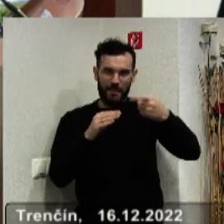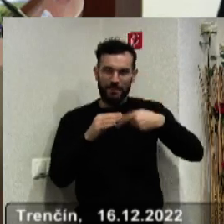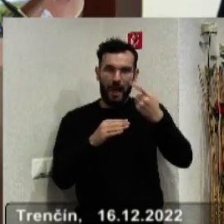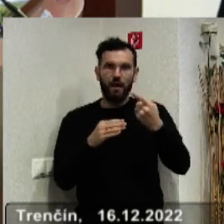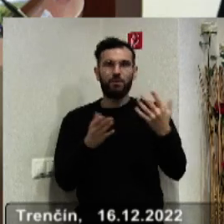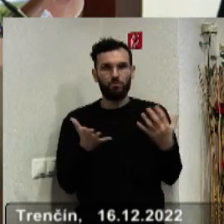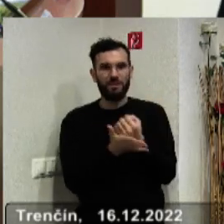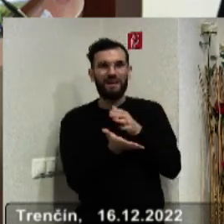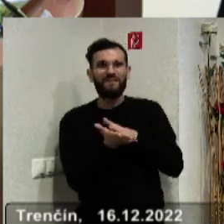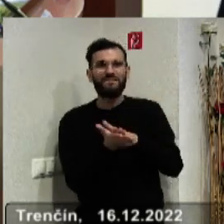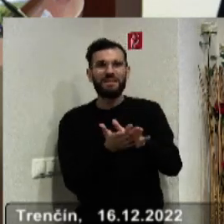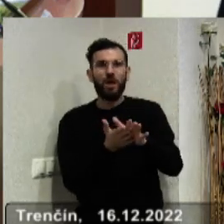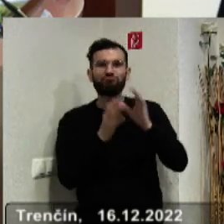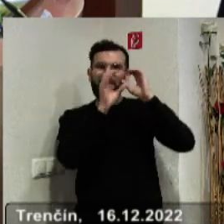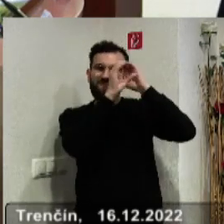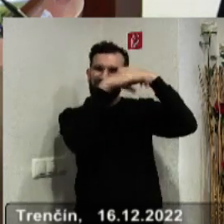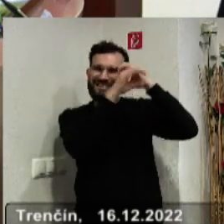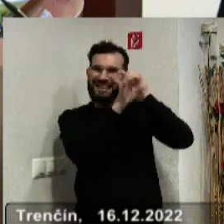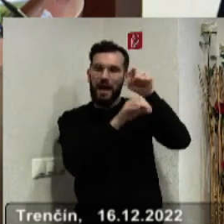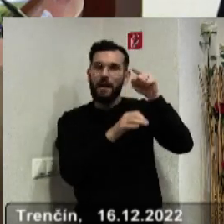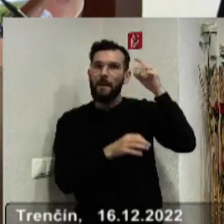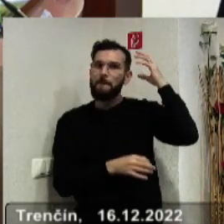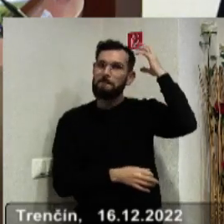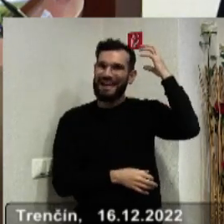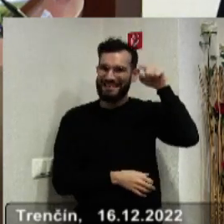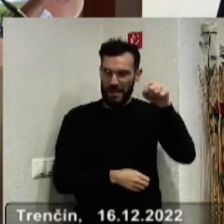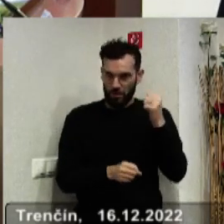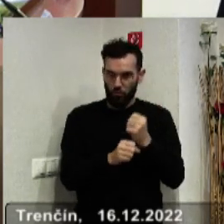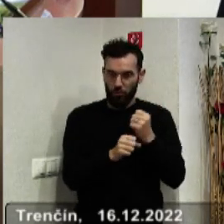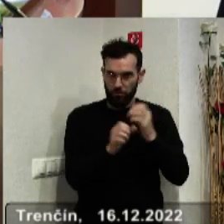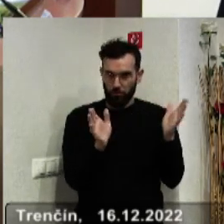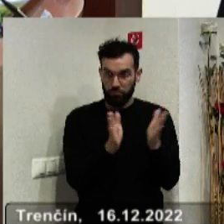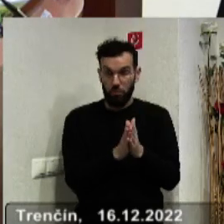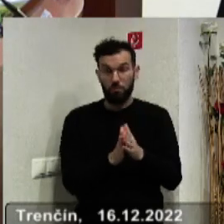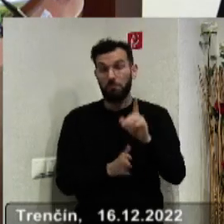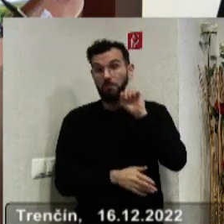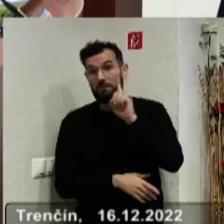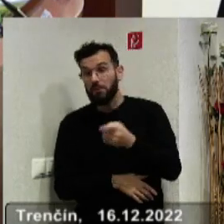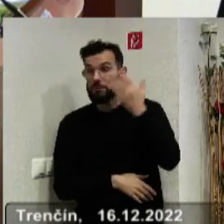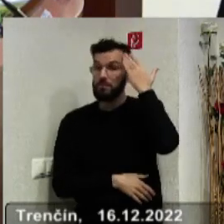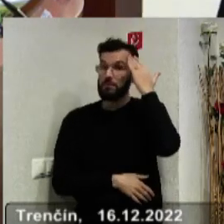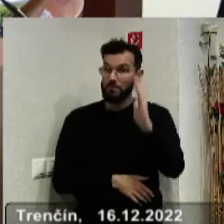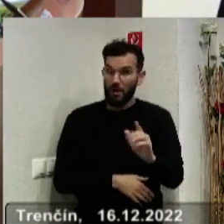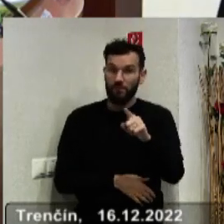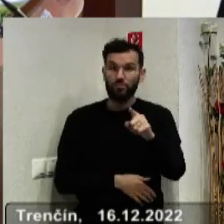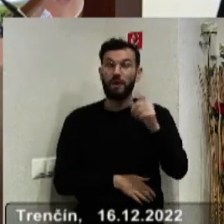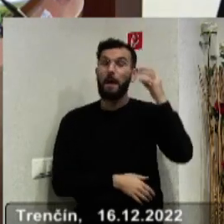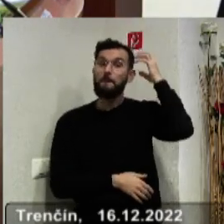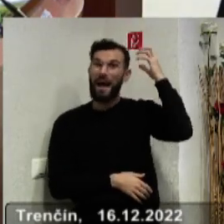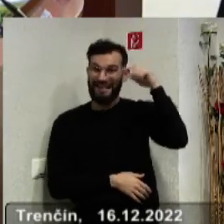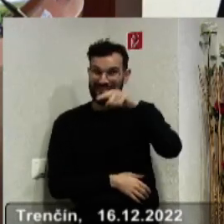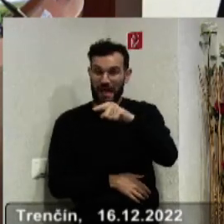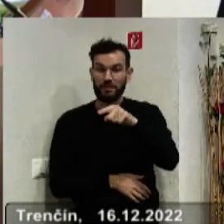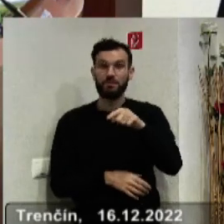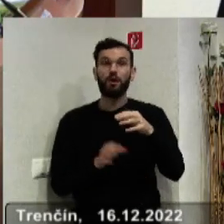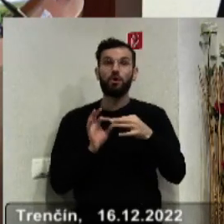spolupráci a Vezdáreň Partizánskom a Mesto Partizánske. Neviem, či viete, ale možno, že poznáte Vezdáreň Partizánskom a